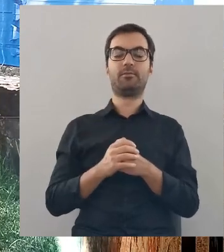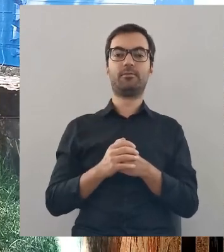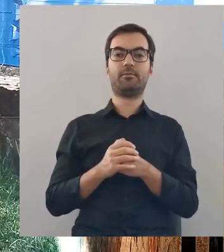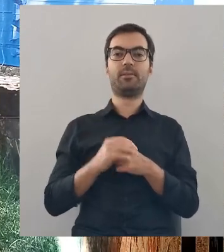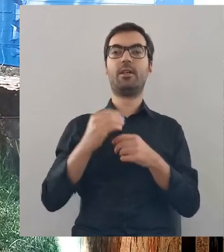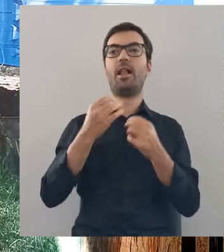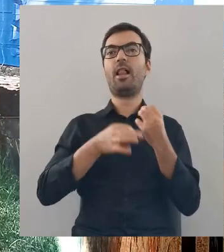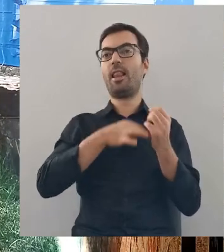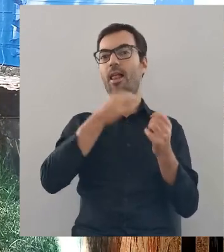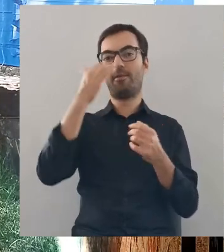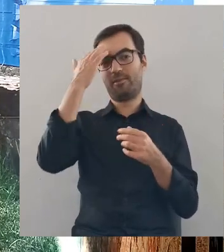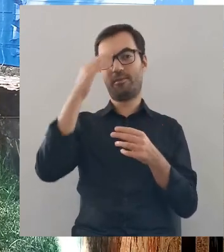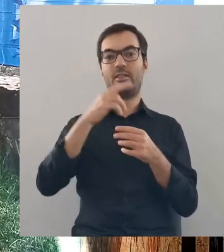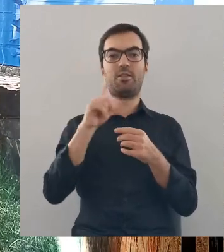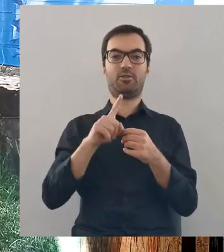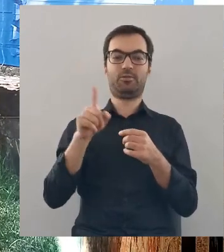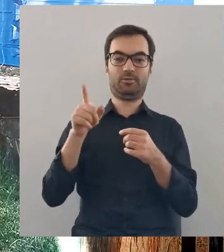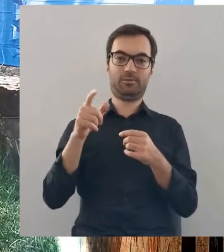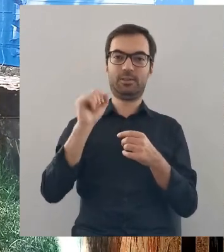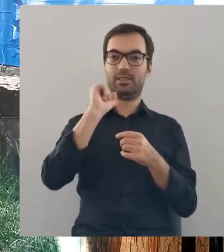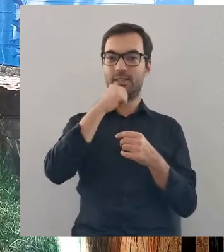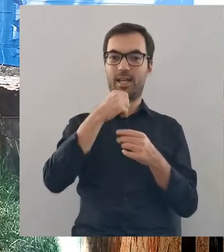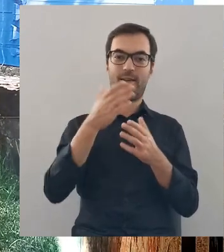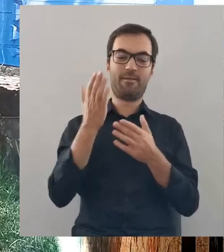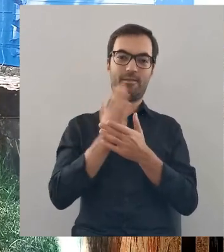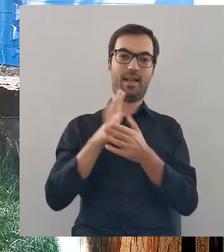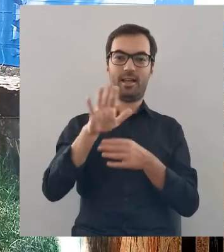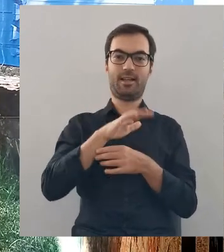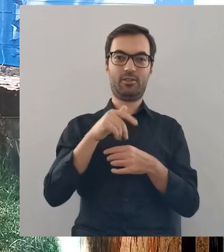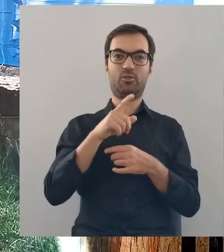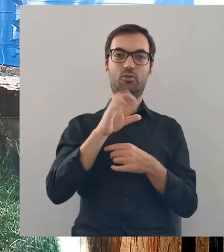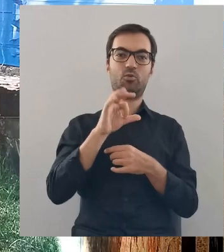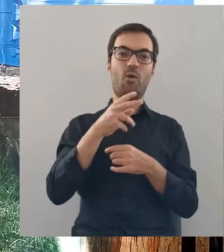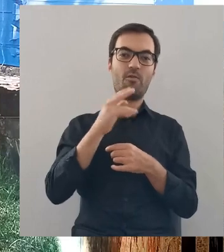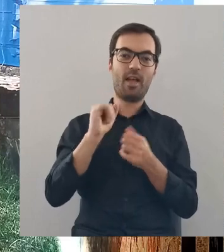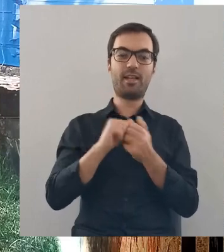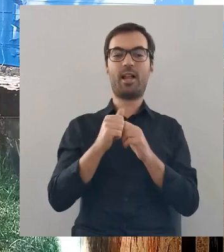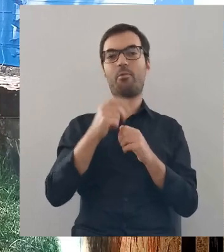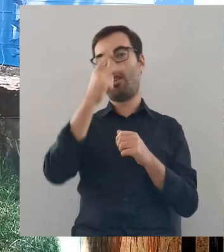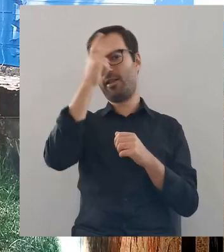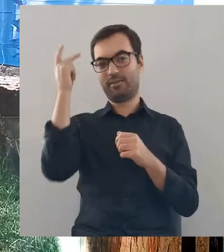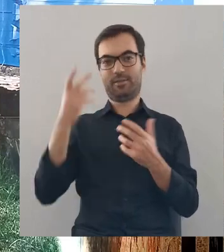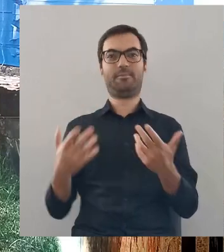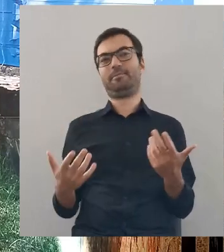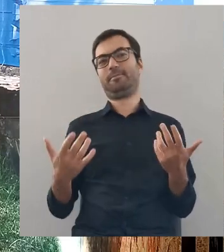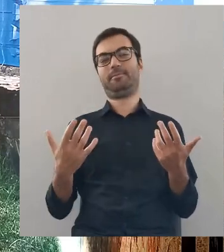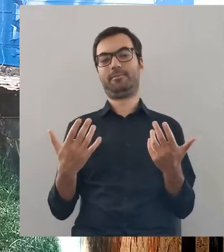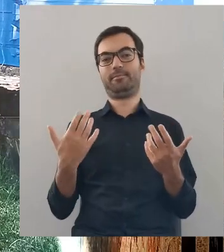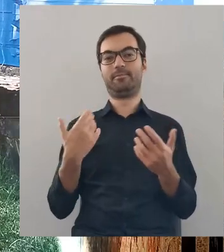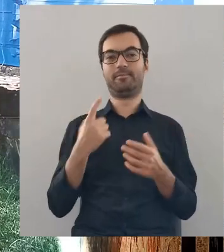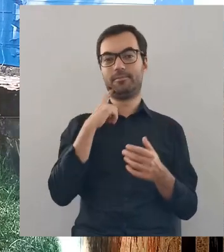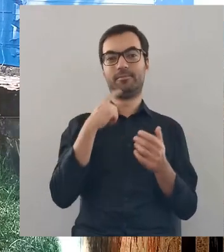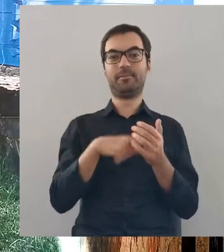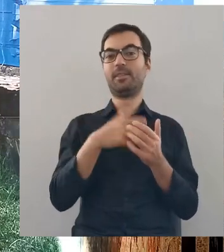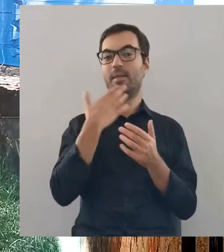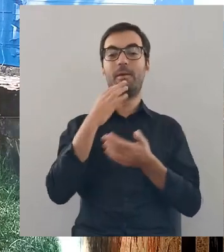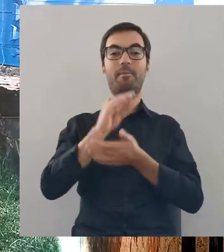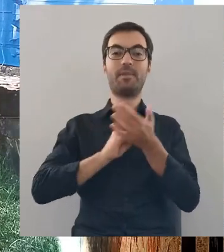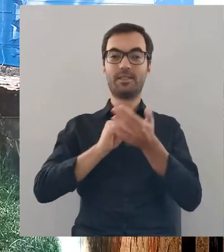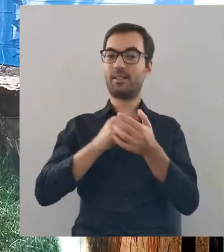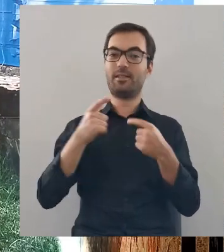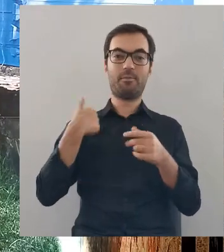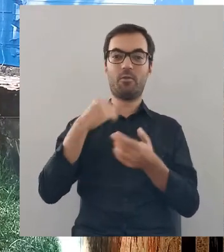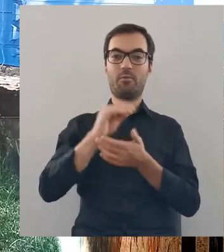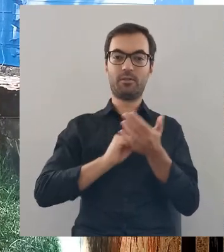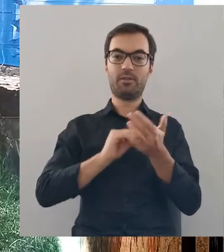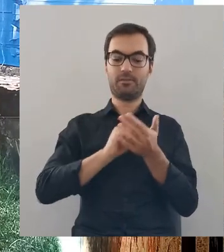jest nam lepiej znana niż mitologia dawnych Słowian czy naszych sąsiadów Litwinów właśnie. No właśnie, nie